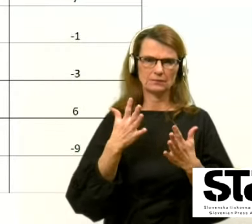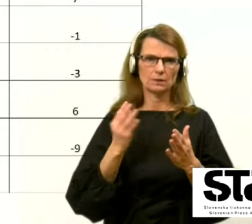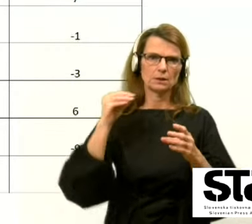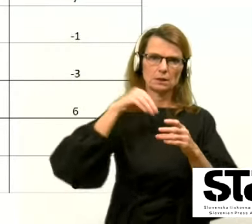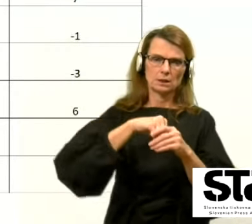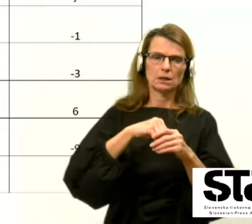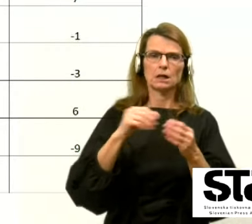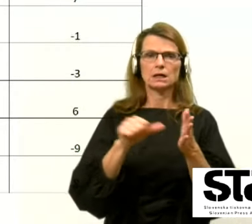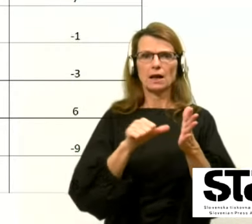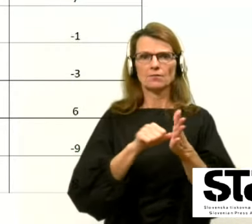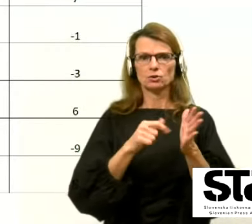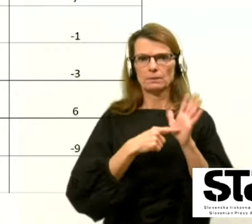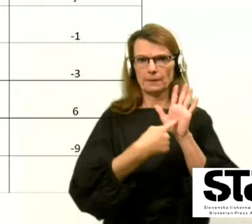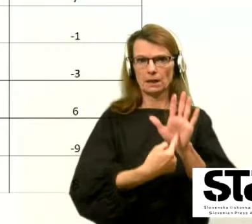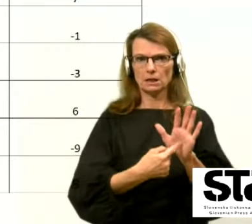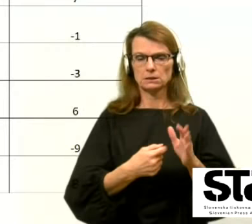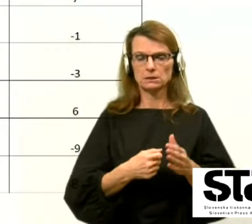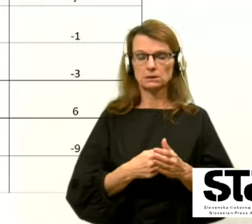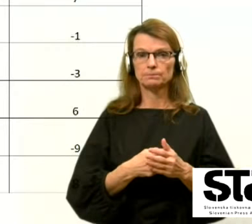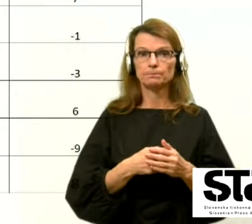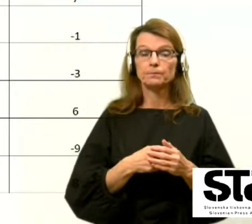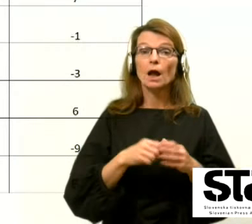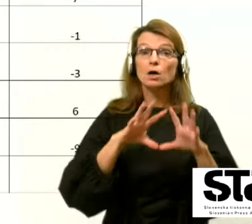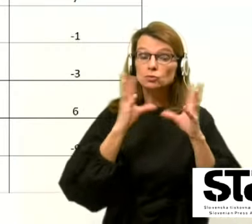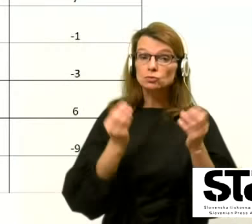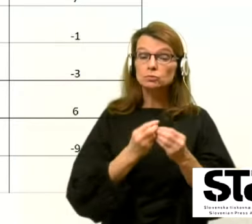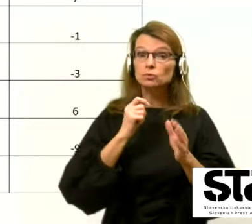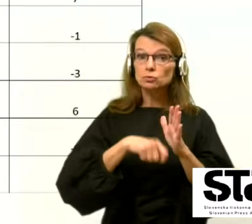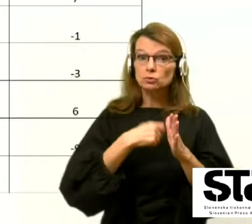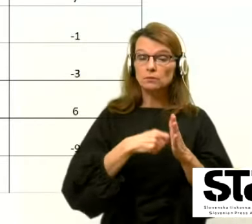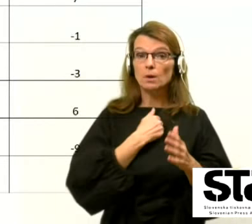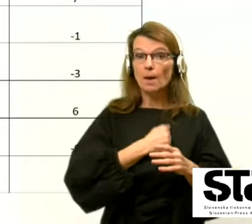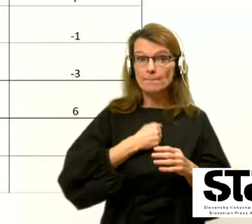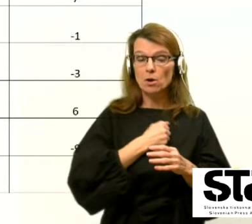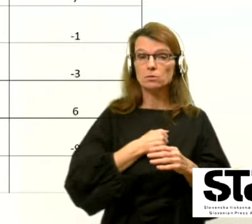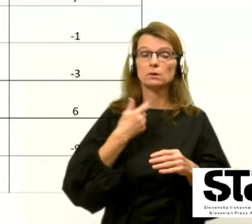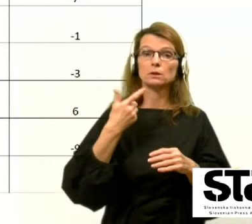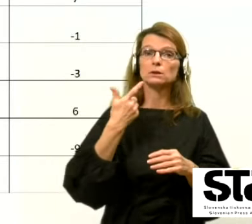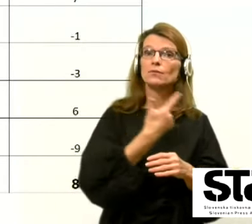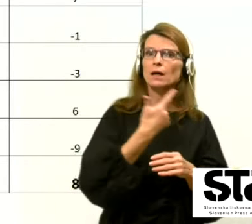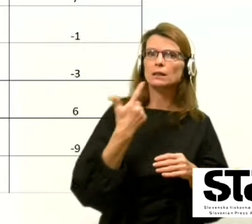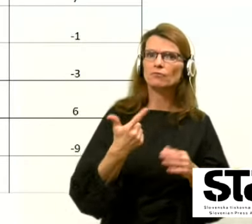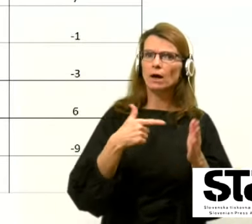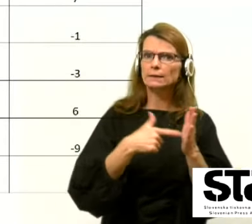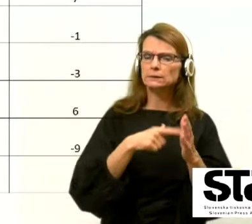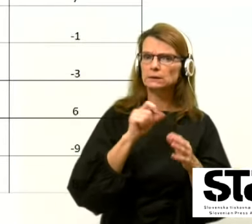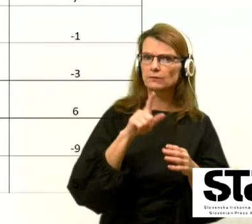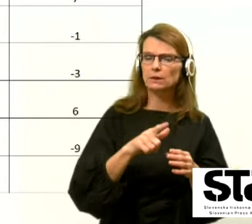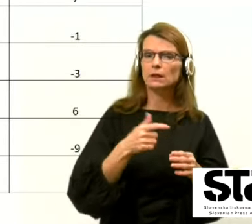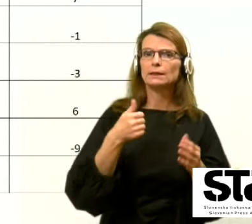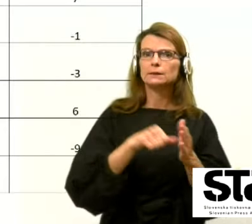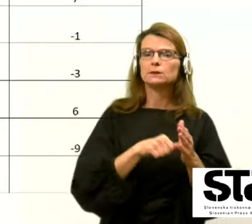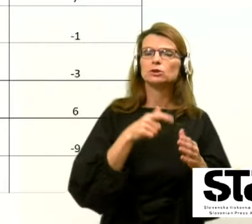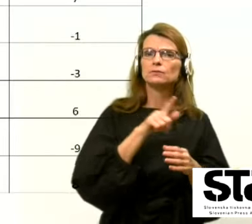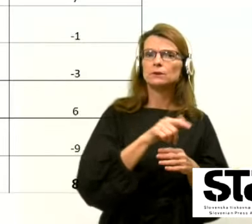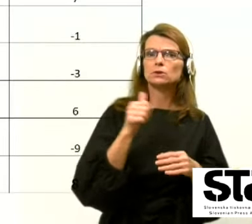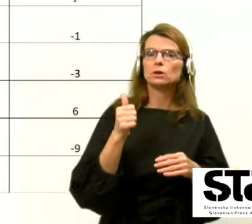prikazano. Skupno število bolnikov pa 22. 1261,